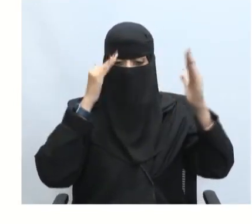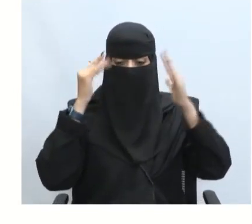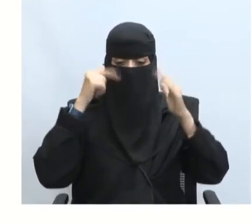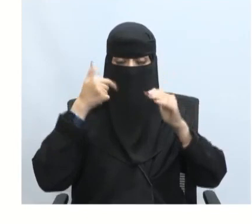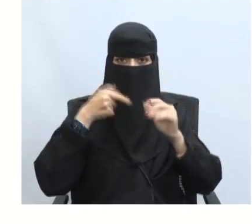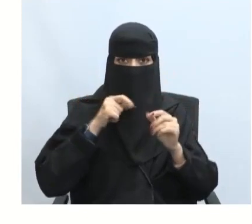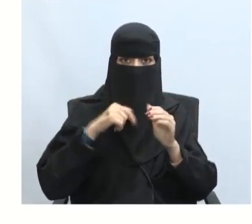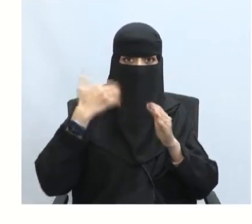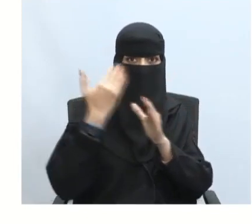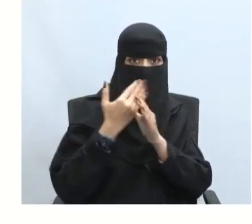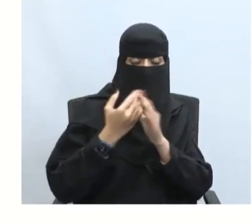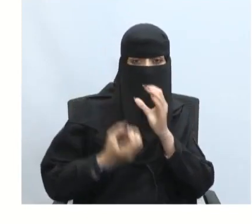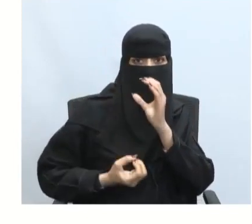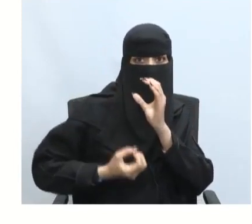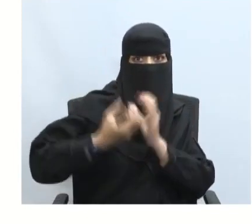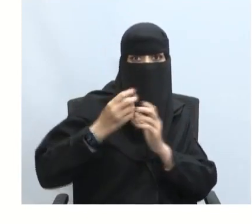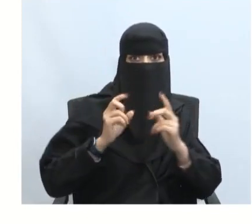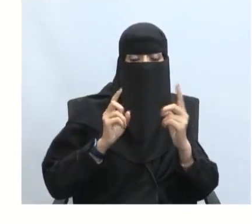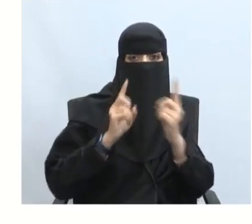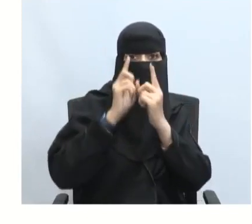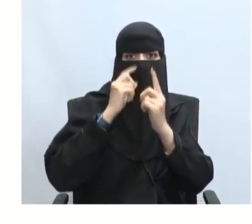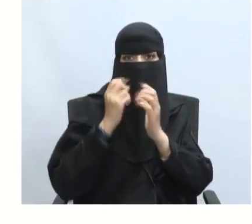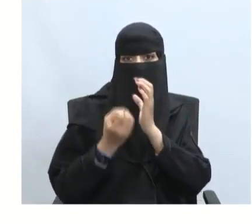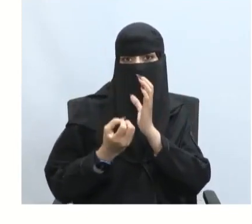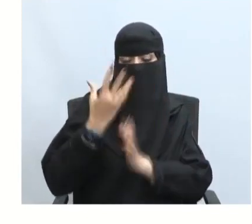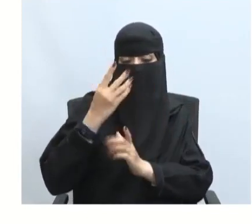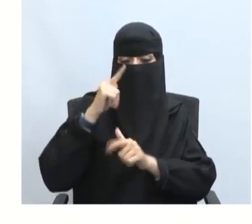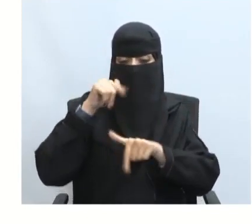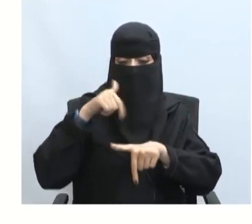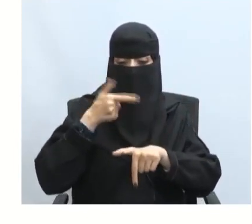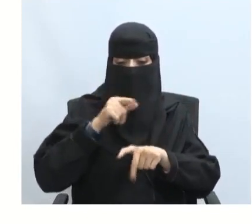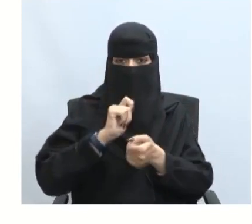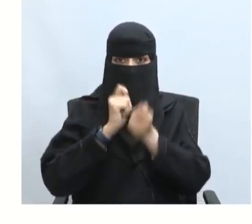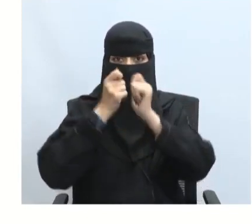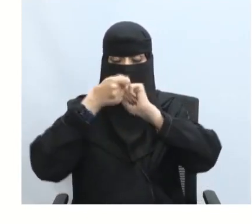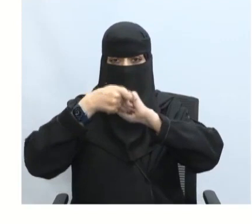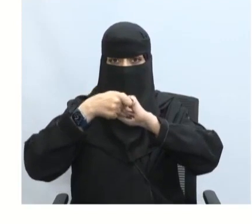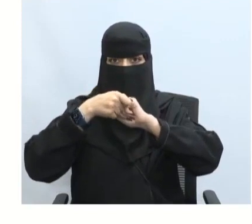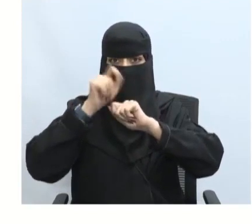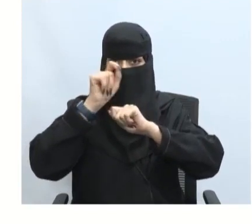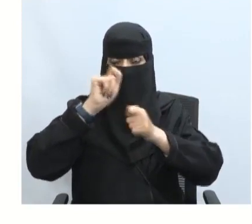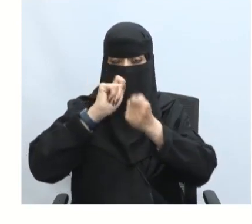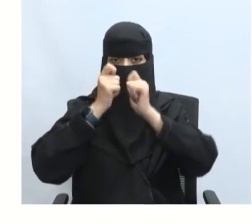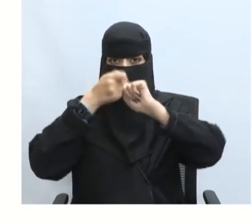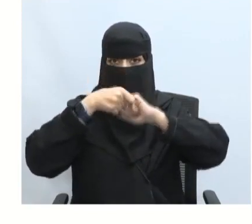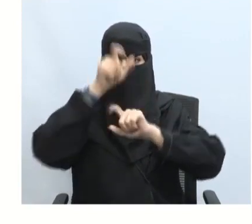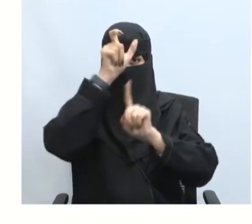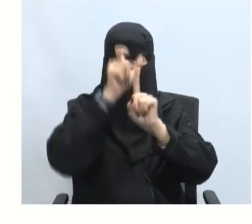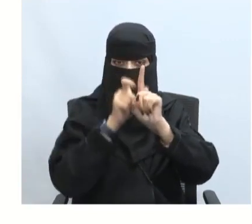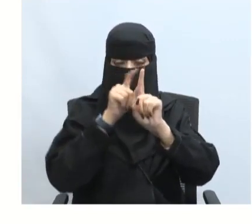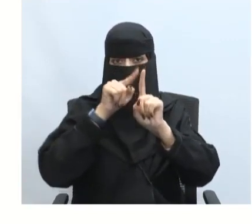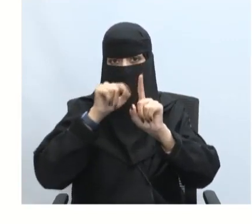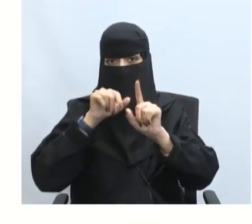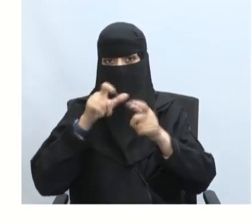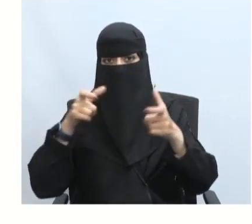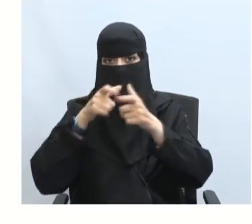توتر تنتج هذه الحالة من بارك الله فيكم عن موقف طارئ ونقطة تحول في حياة